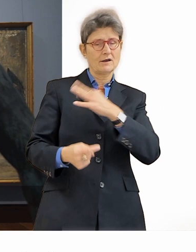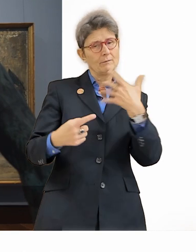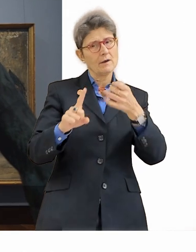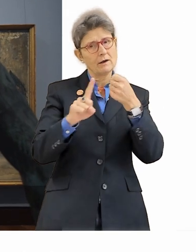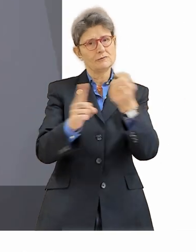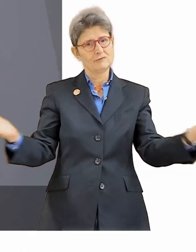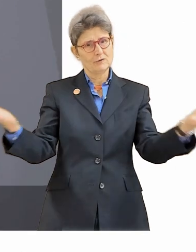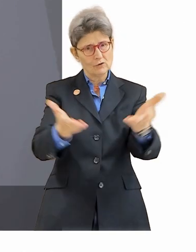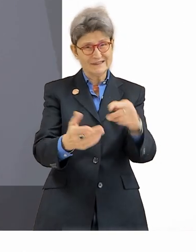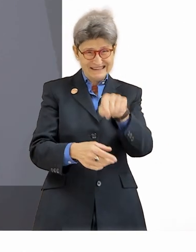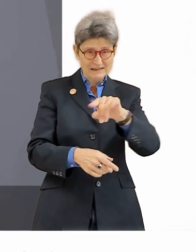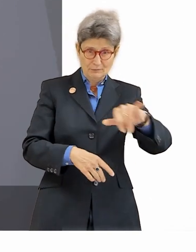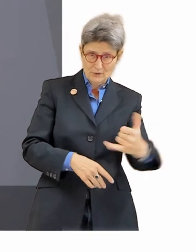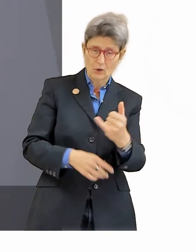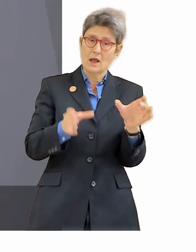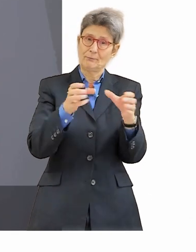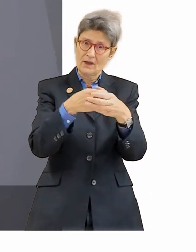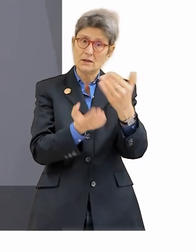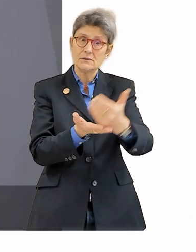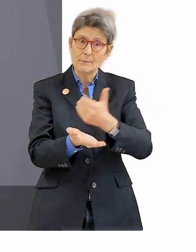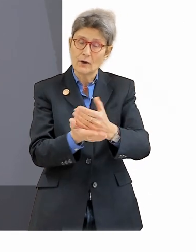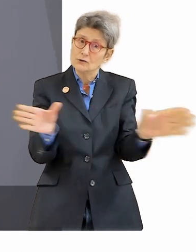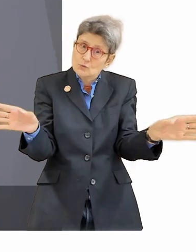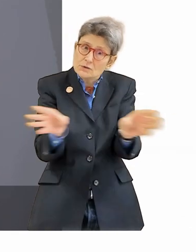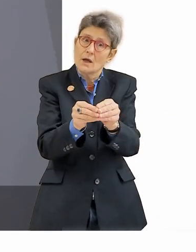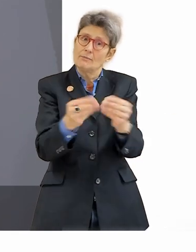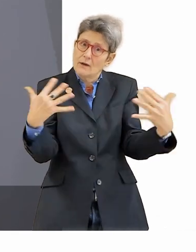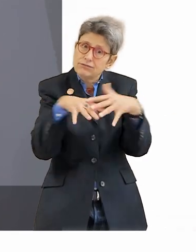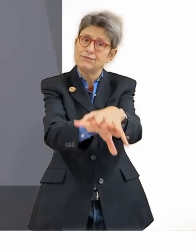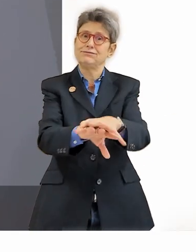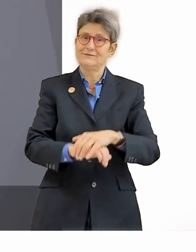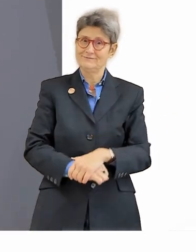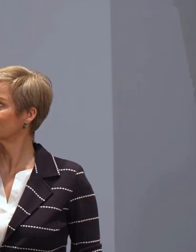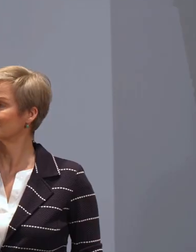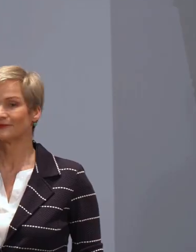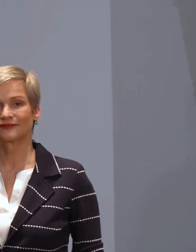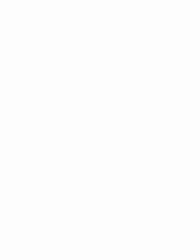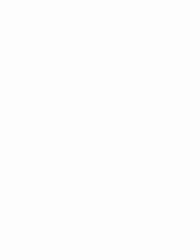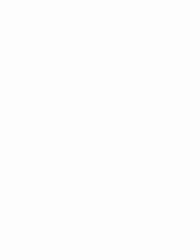Gleichzeitig ist dieses Projekt aber auch eine Zusammenführung und Fusionierung unserer beiden Sammlungsabteilungen.